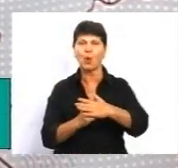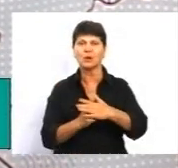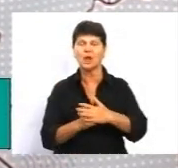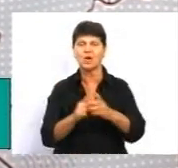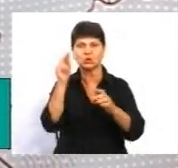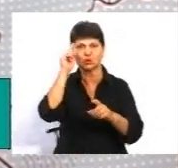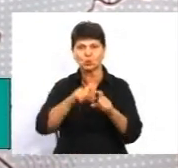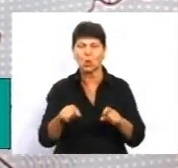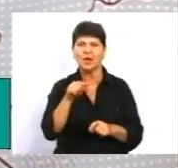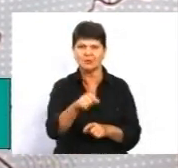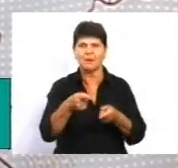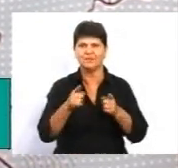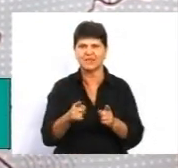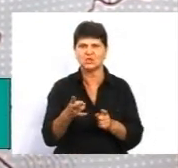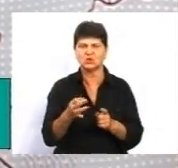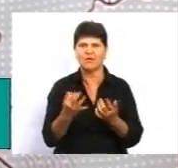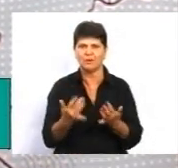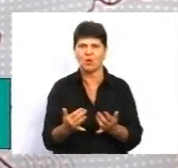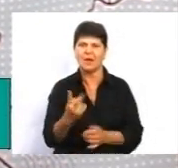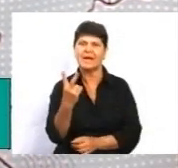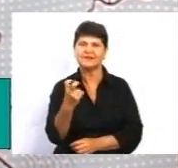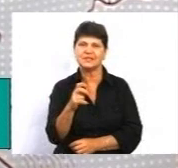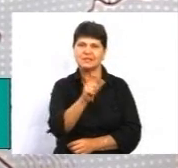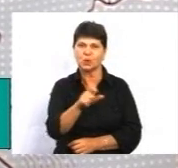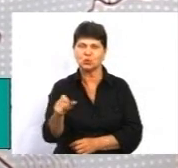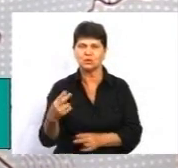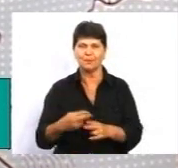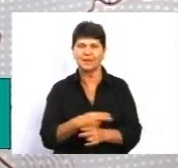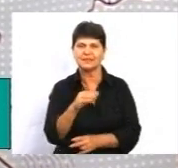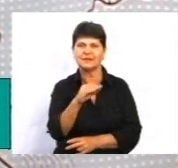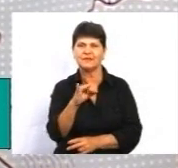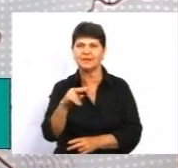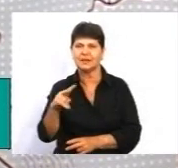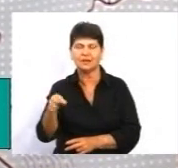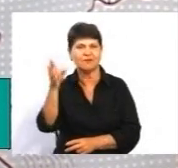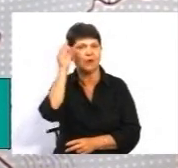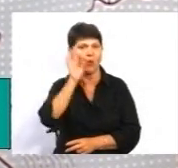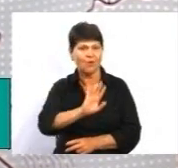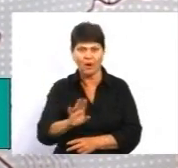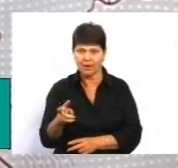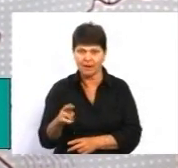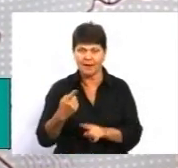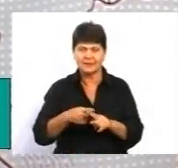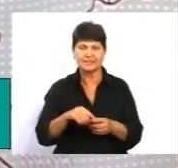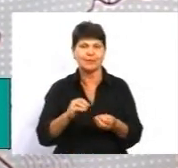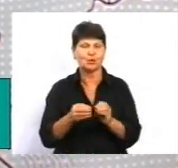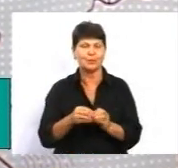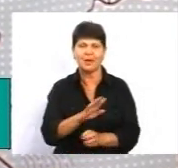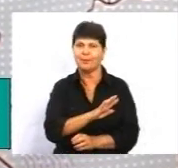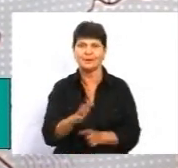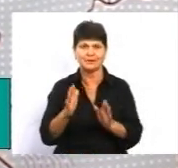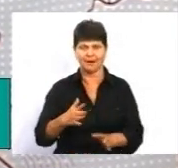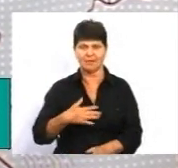дійсно вимога, що це повинно бути 200 учнів без філій, без врахування філій. Це проблема не лише нашої